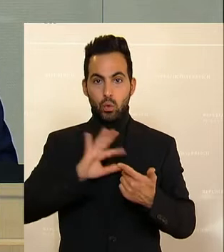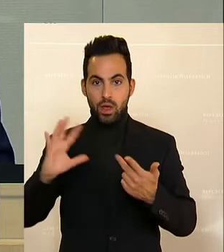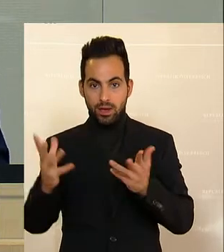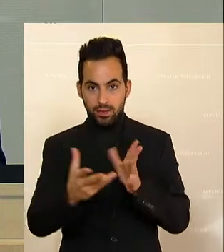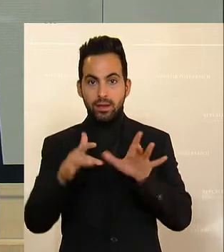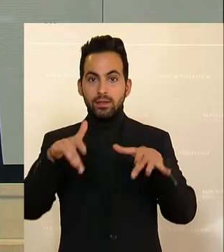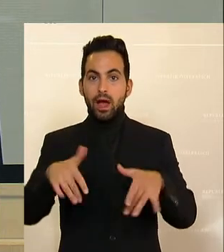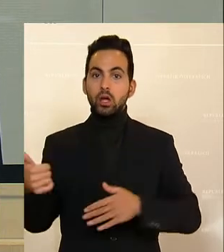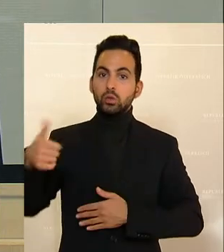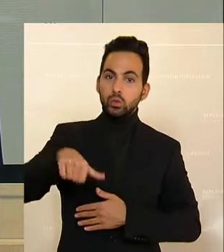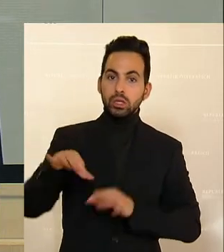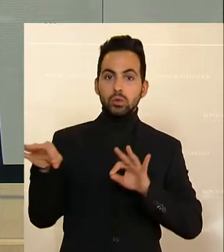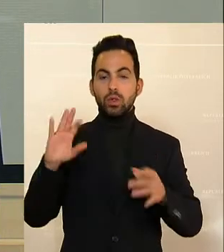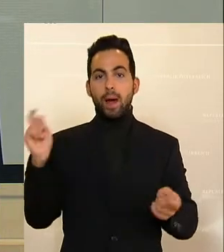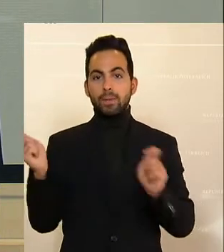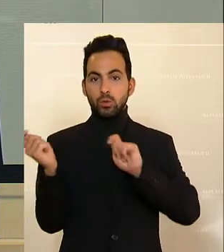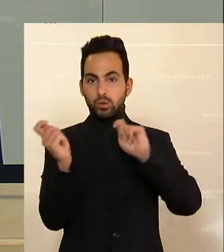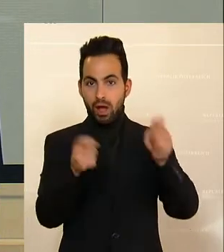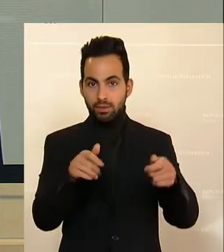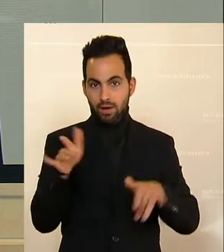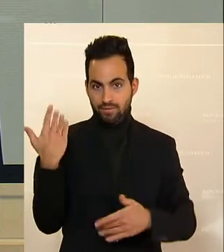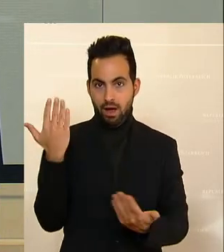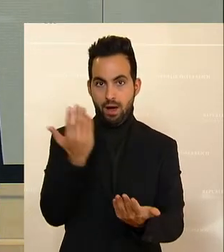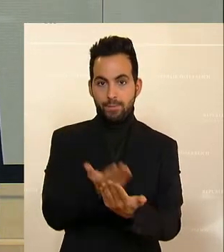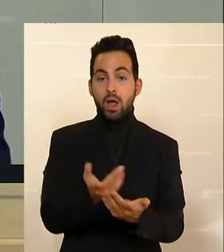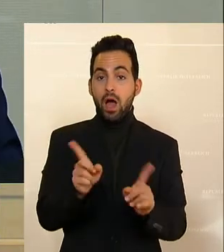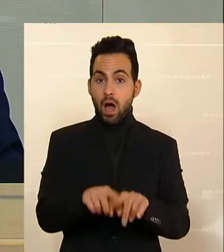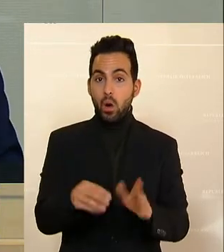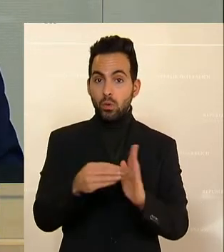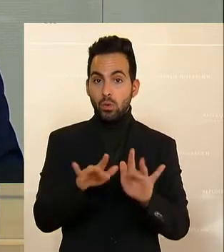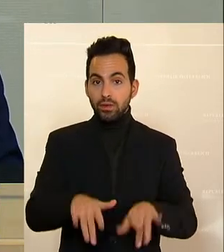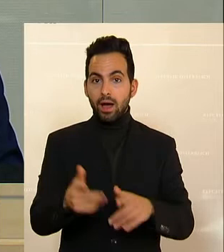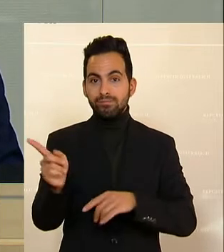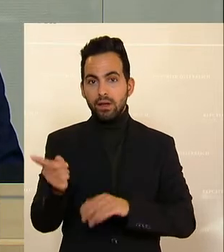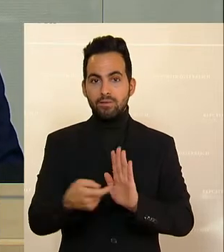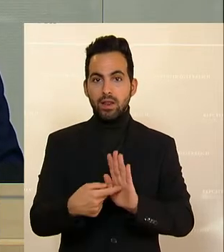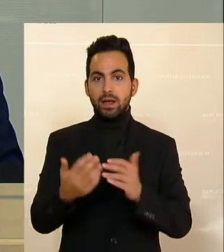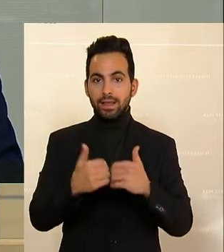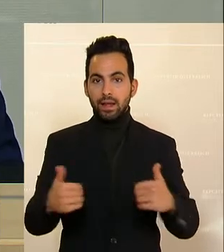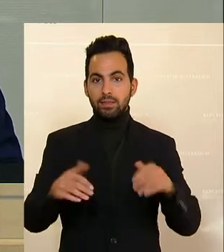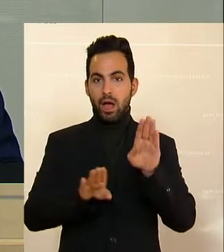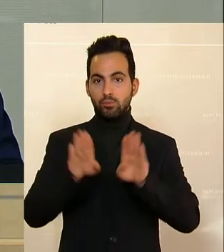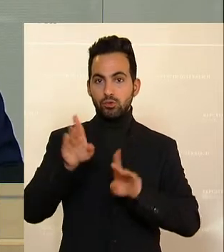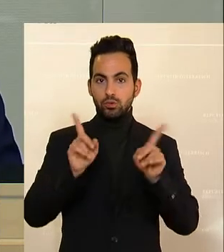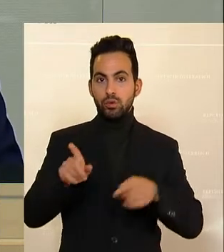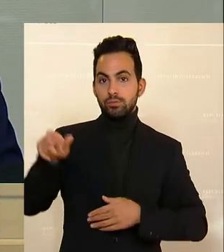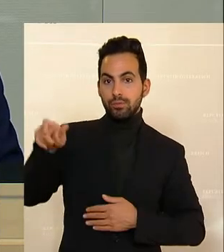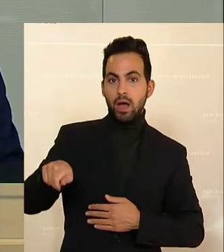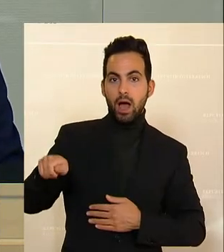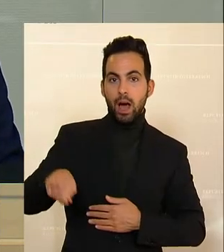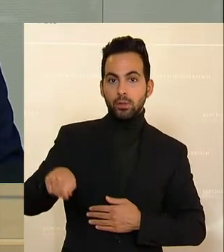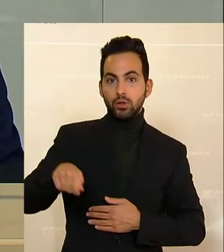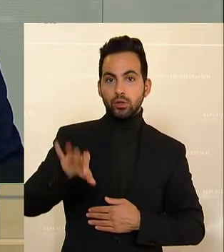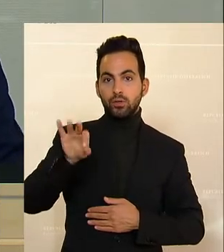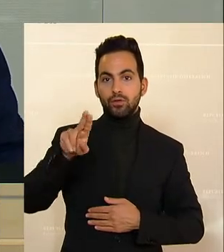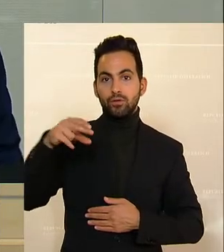Zusatz bzw. Abänderungsantrag eingebracht. Weiters liegt ein Verlangen auf getrennte Abstimmung des Abgeordneten